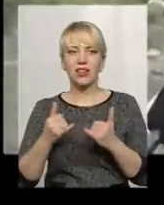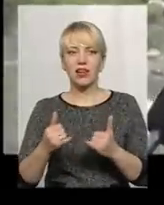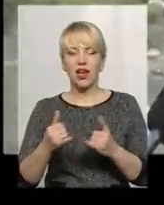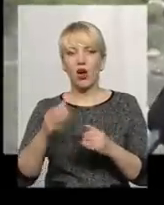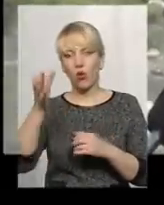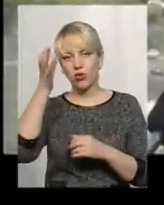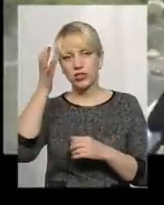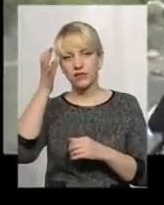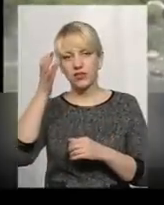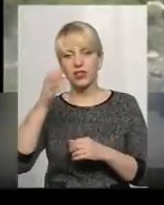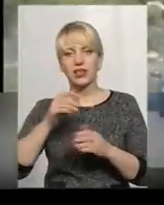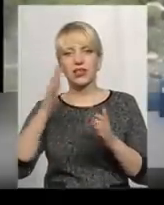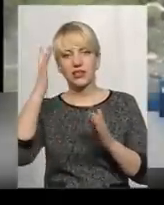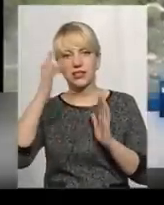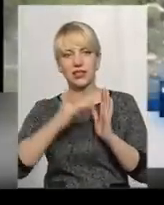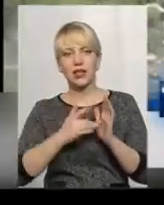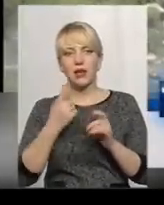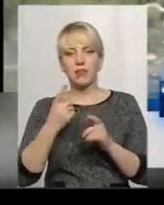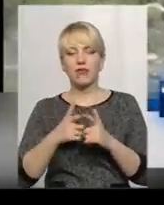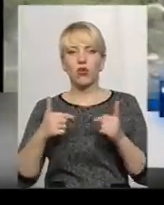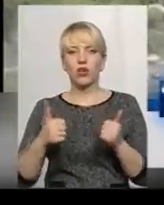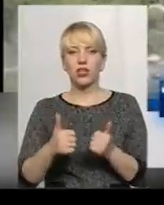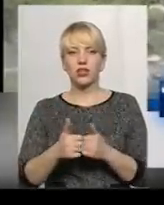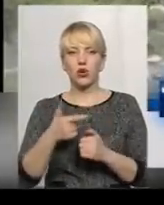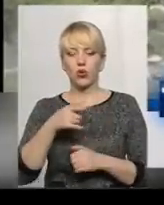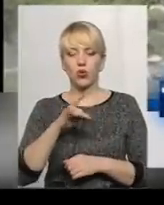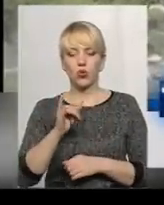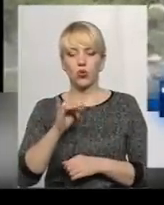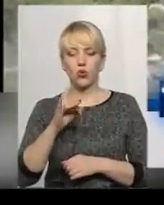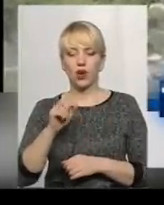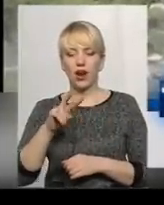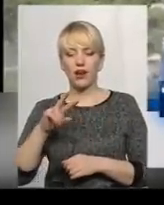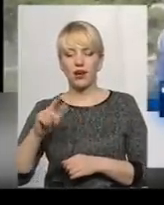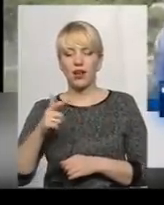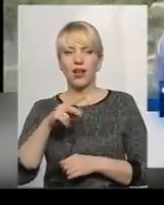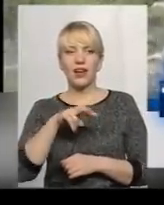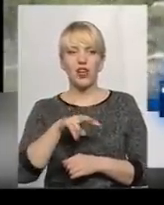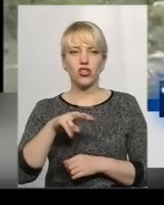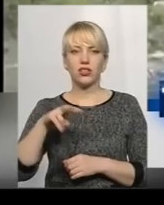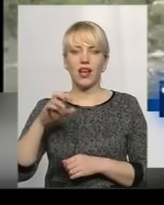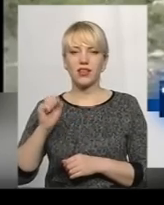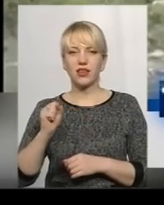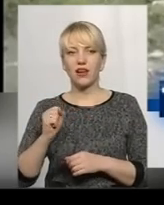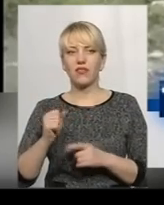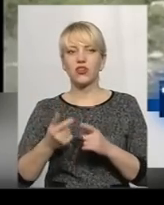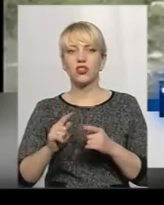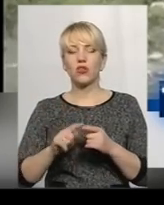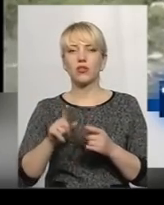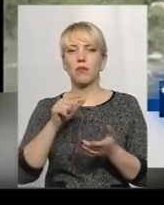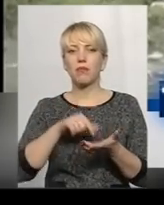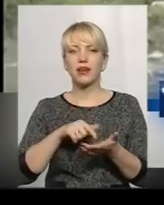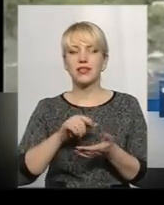вийшло з цієї організації – це Гураль Леонід Андрєєвич, який підставився як